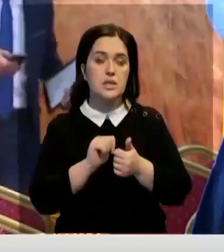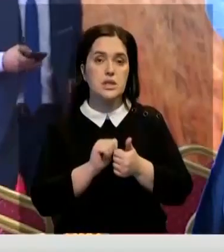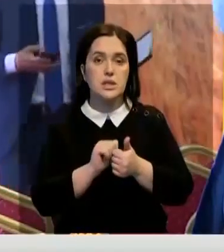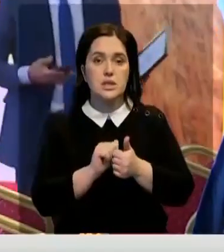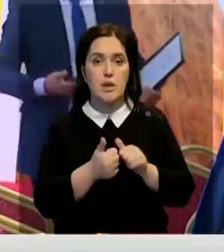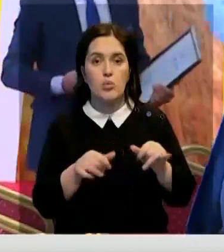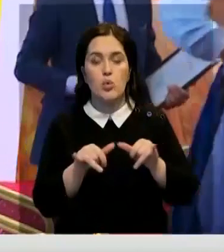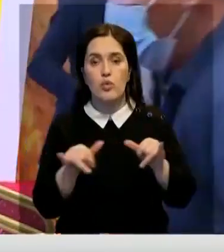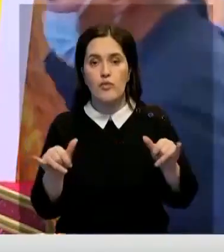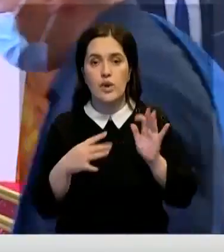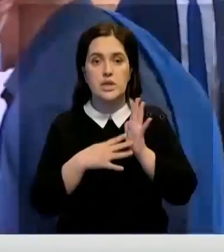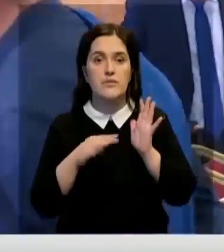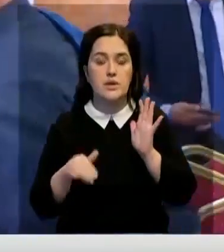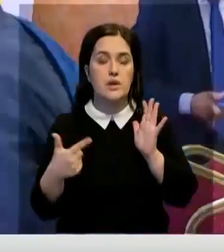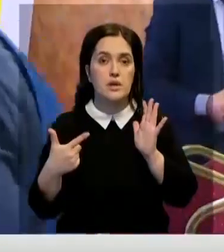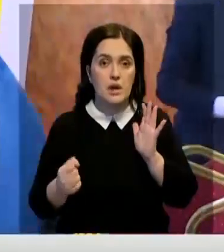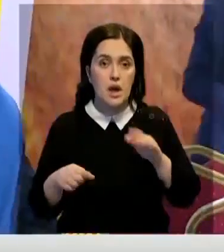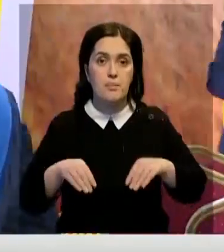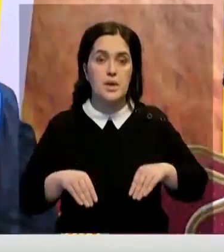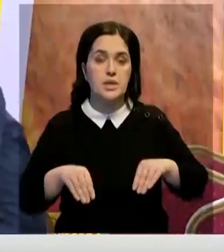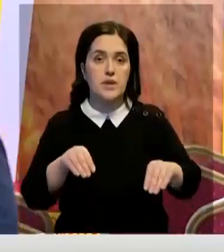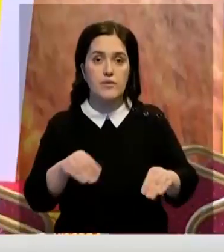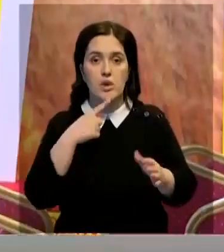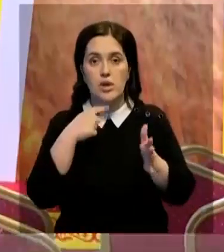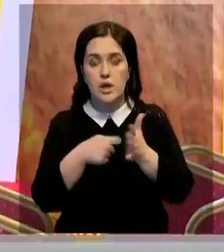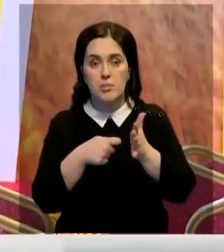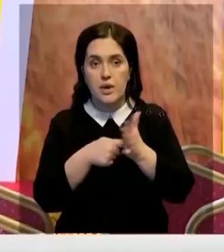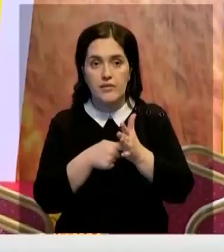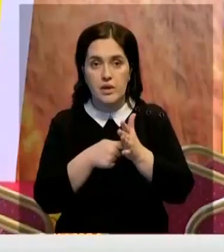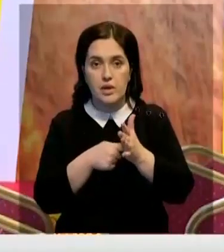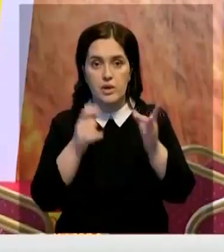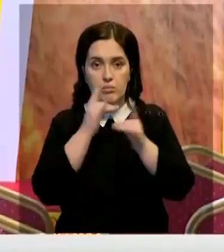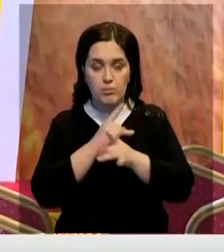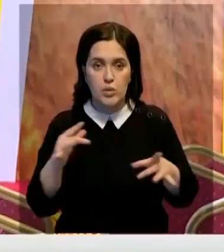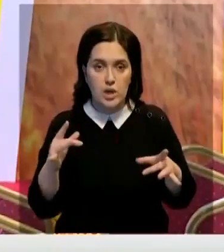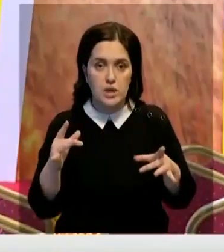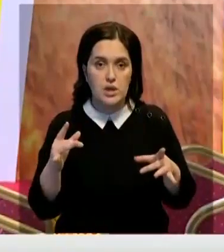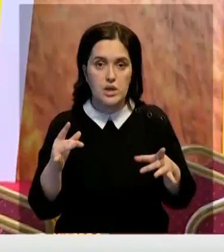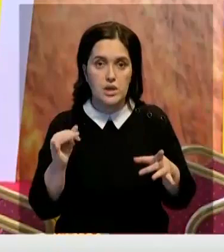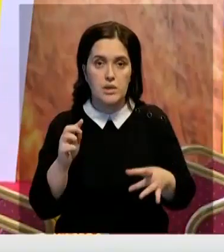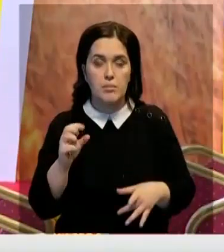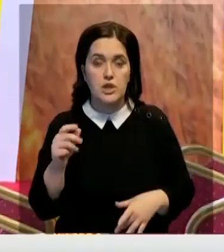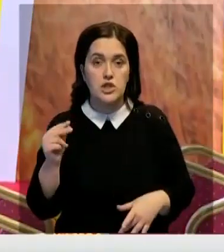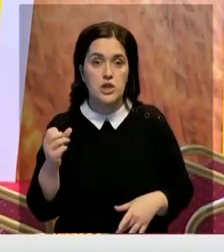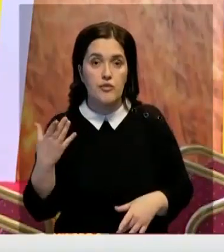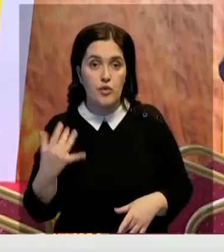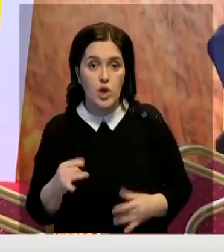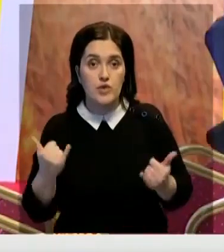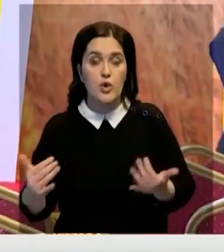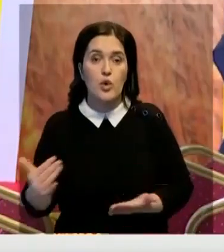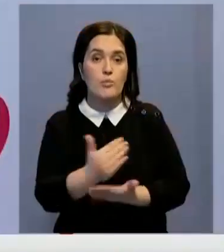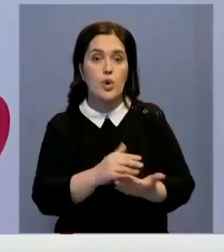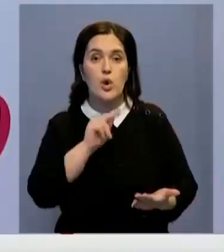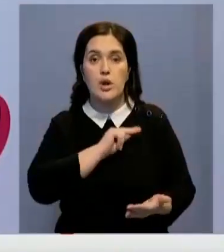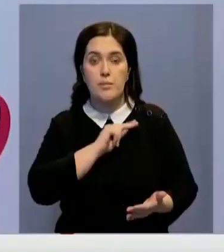увеличили на 9 тысяч гектаров посевные кормовых культур и овощ бахчевых культур. На сегодняшний день уборочные